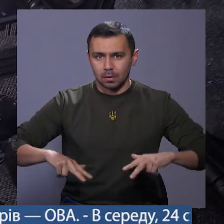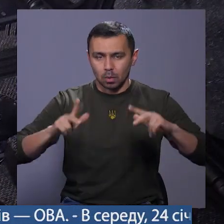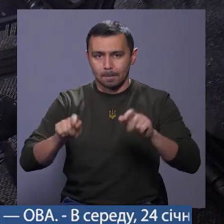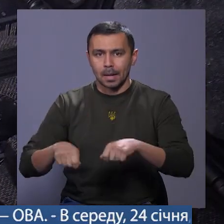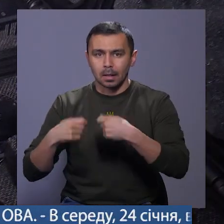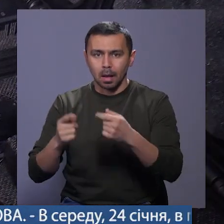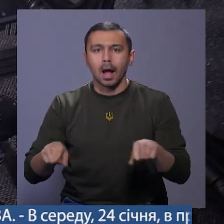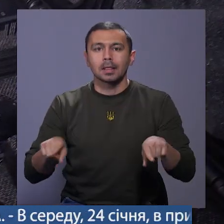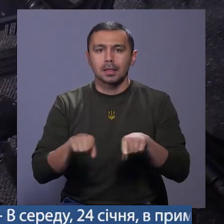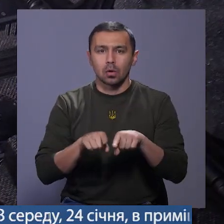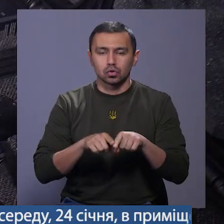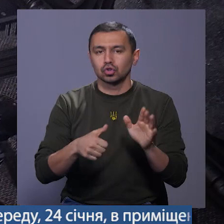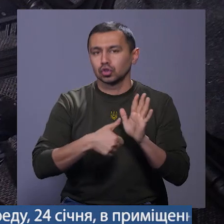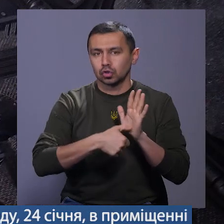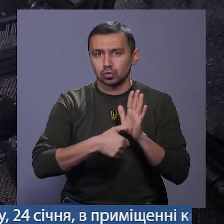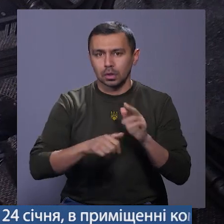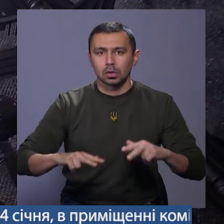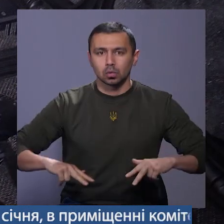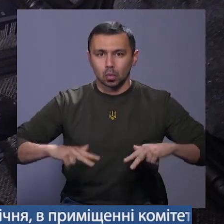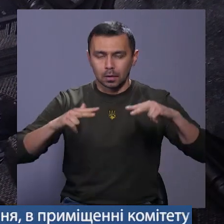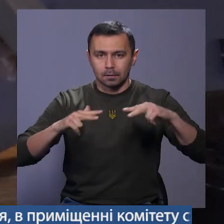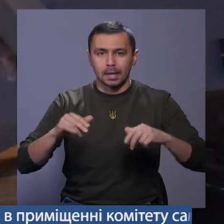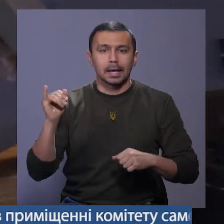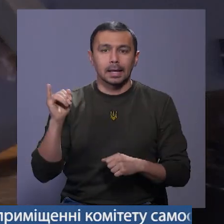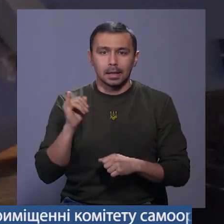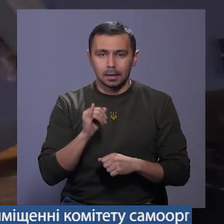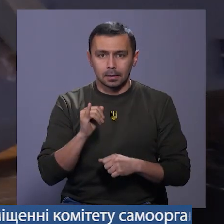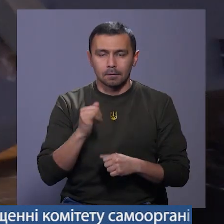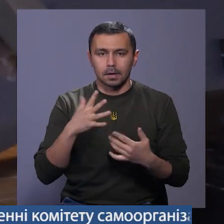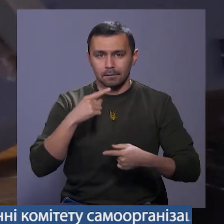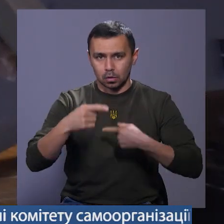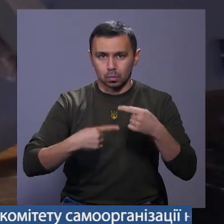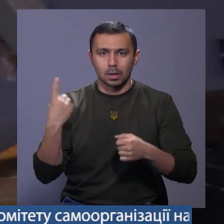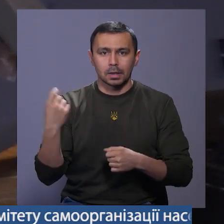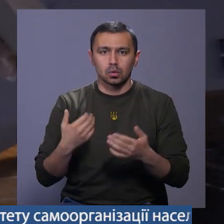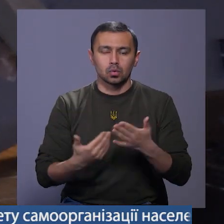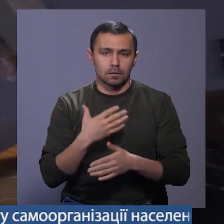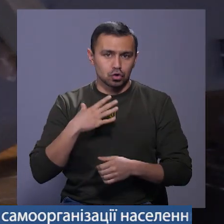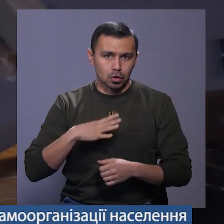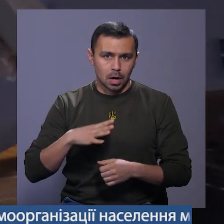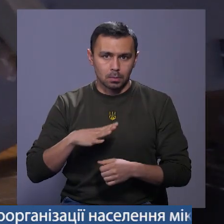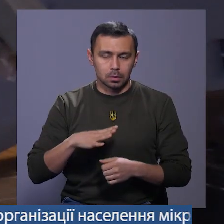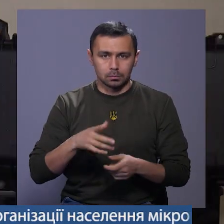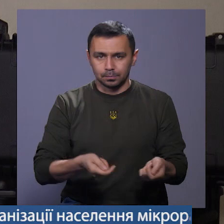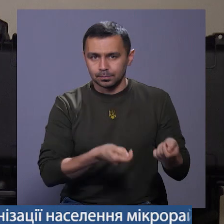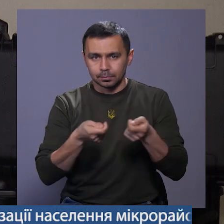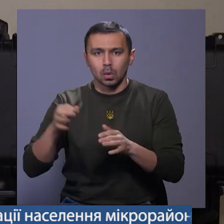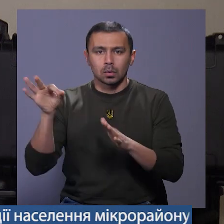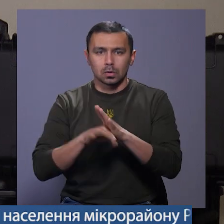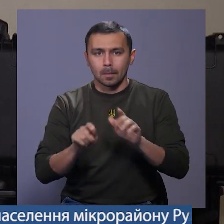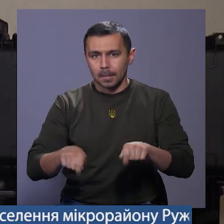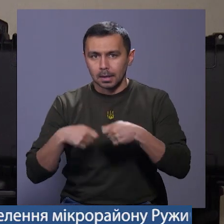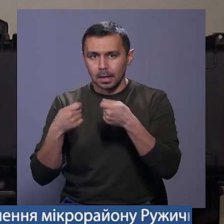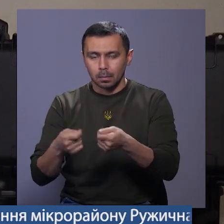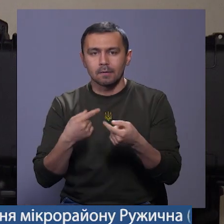передали, а також 600 півдронів. І вже наступному тижні знову чекаємо доставку і одразу передаємо,